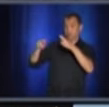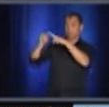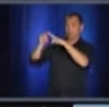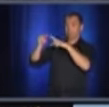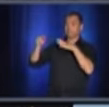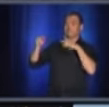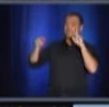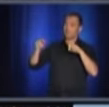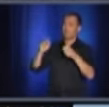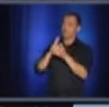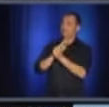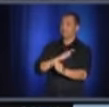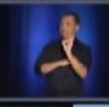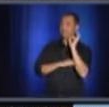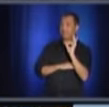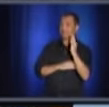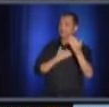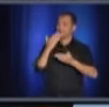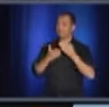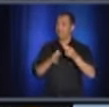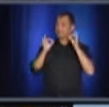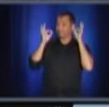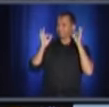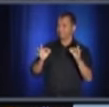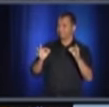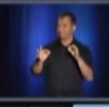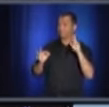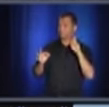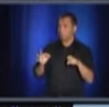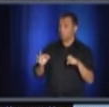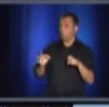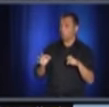un meilleur service en termes de réponse.